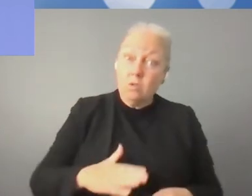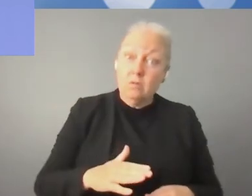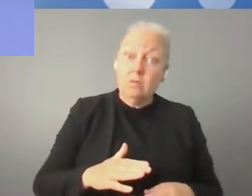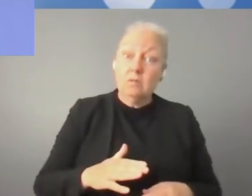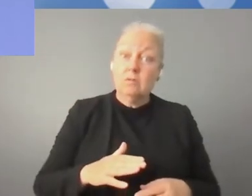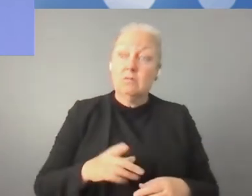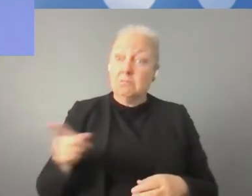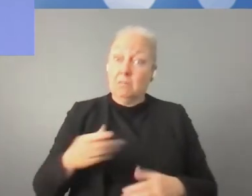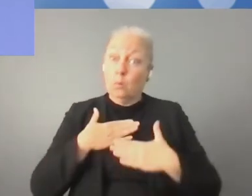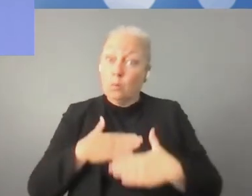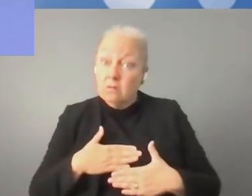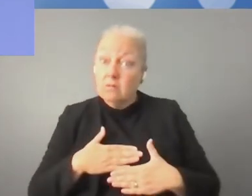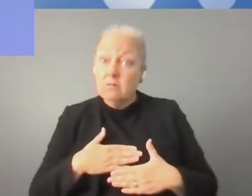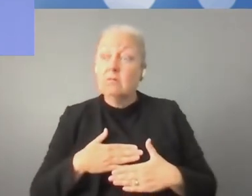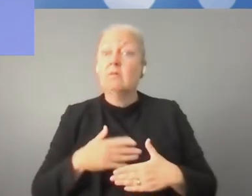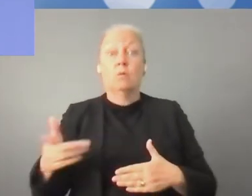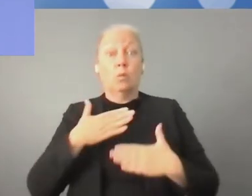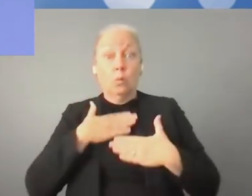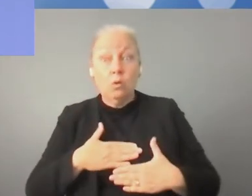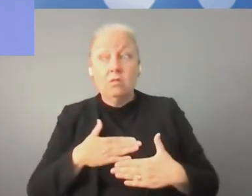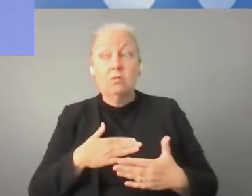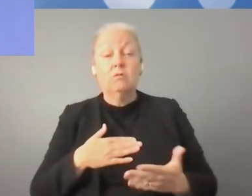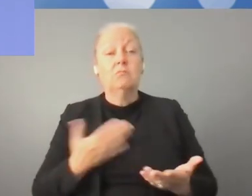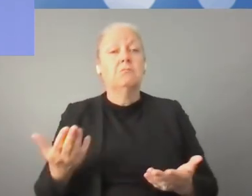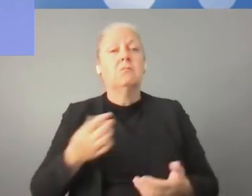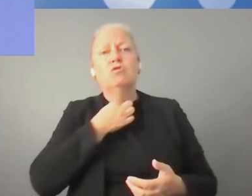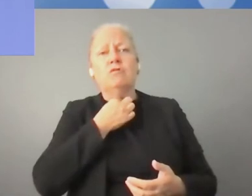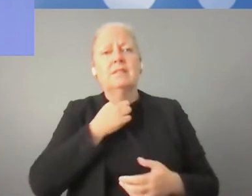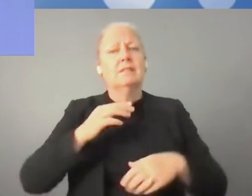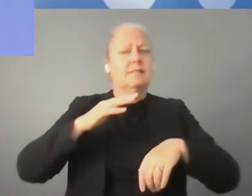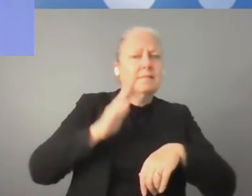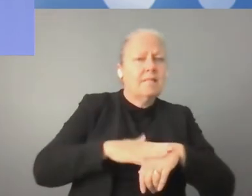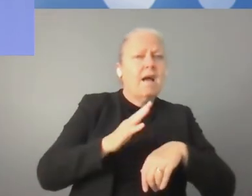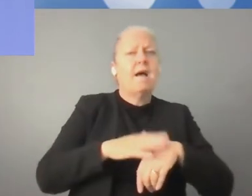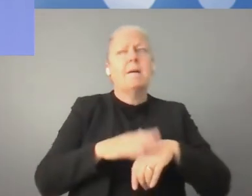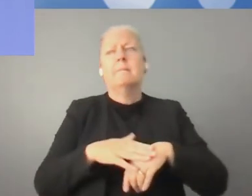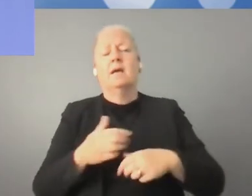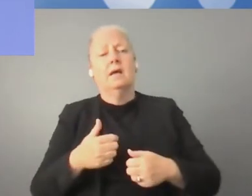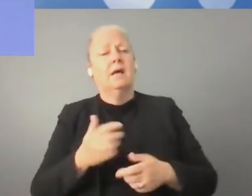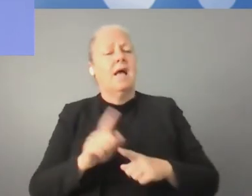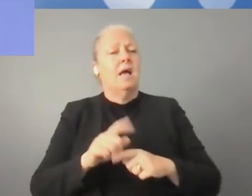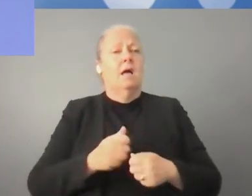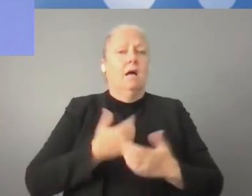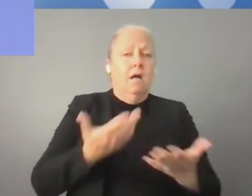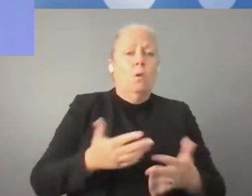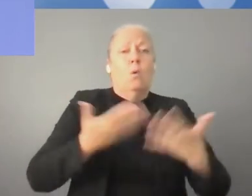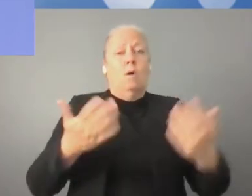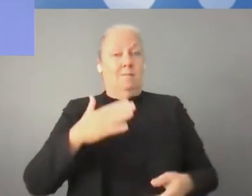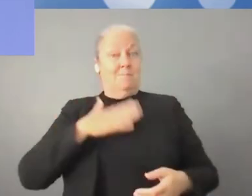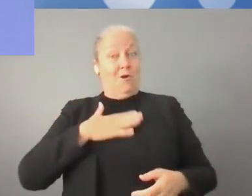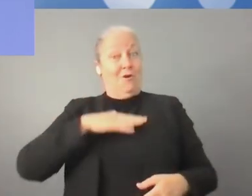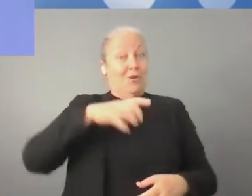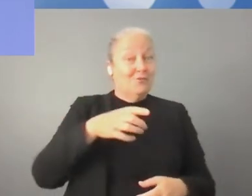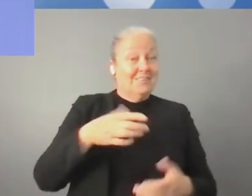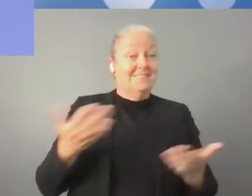jest klucz do sukcesu. A więc trzeba odpowiedzieć sobie na pytanie, czy ludzie są gotowi do zakładania